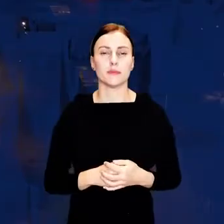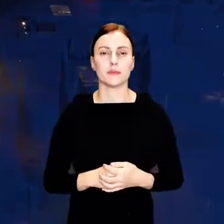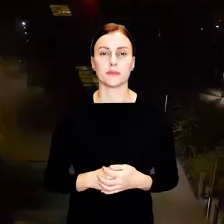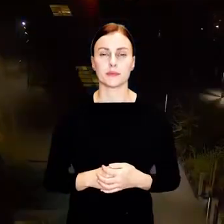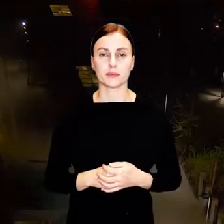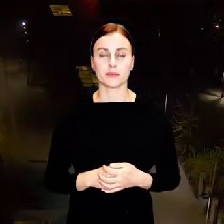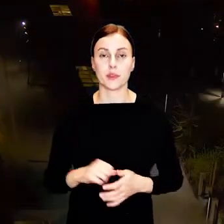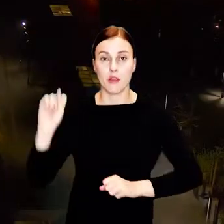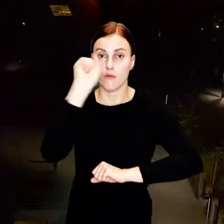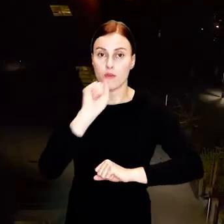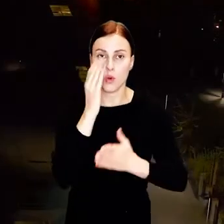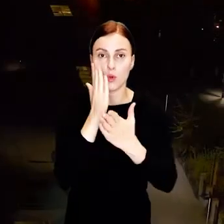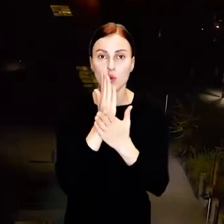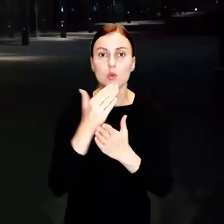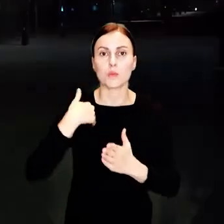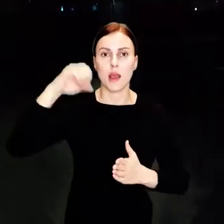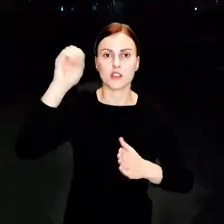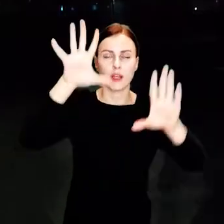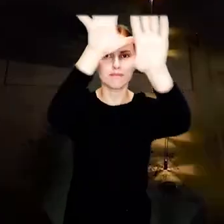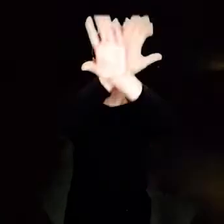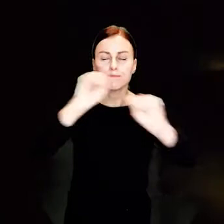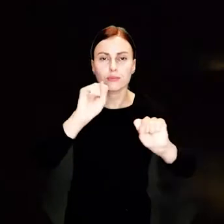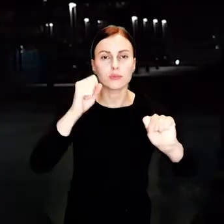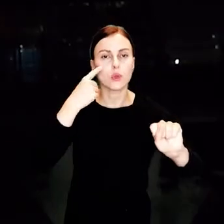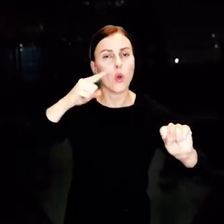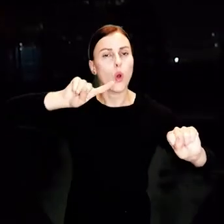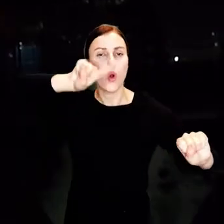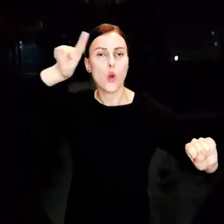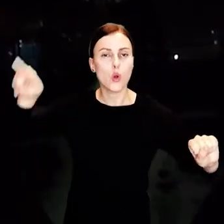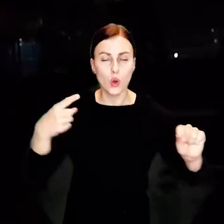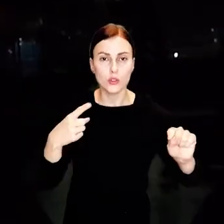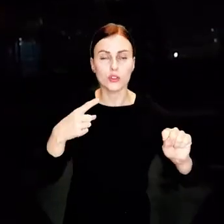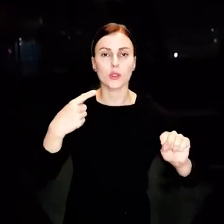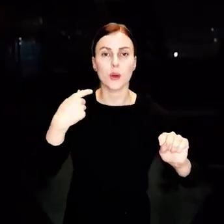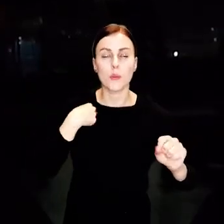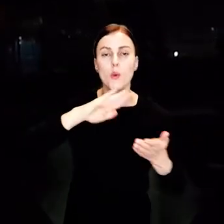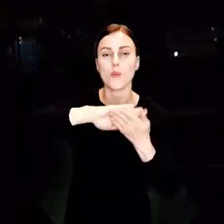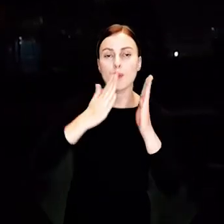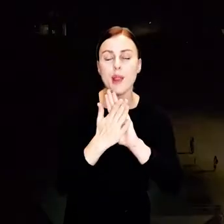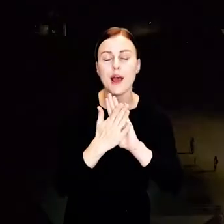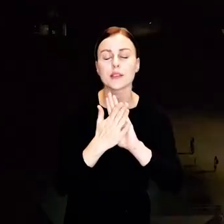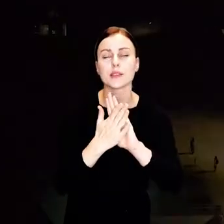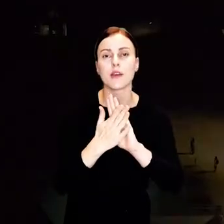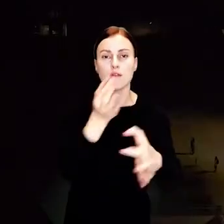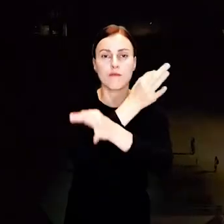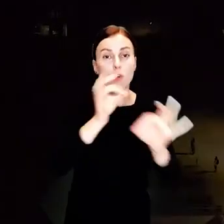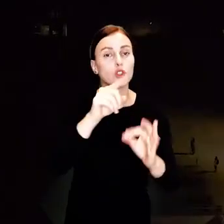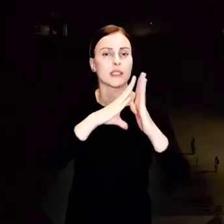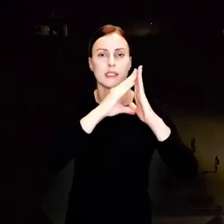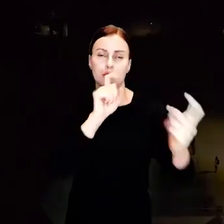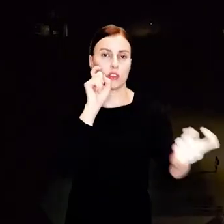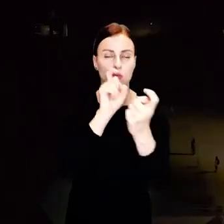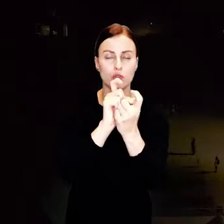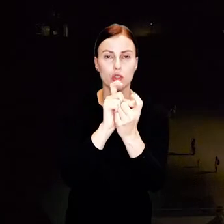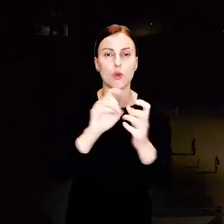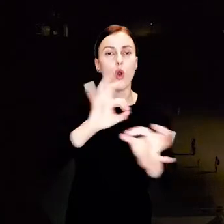We Wrocławiu zgasło światło. Na godzinę wyłączono iluminację na Placu Wolności. To symboliczny sprzeciw